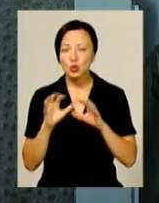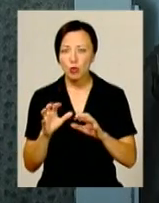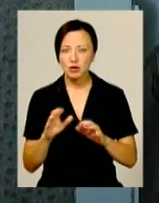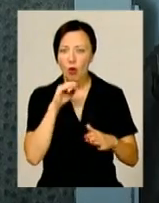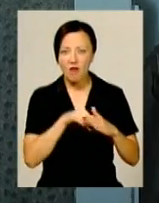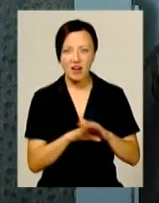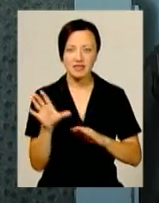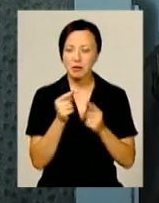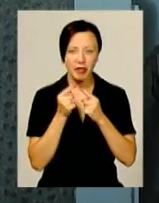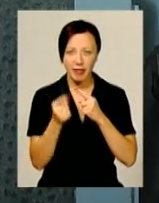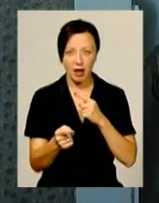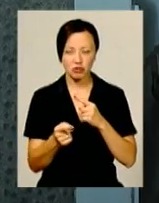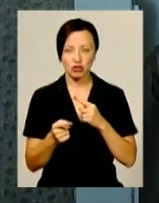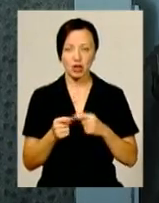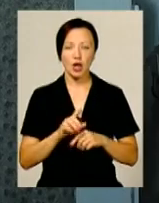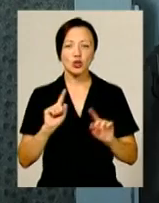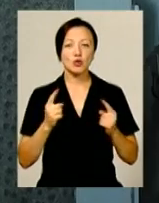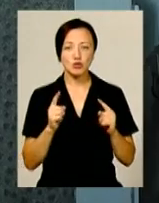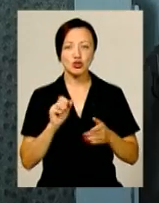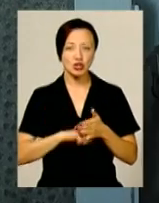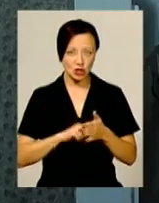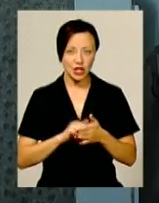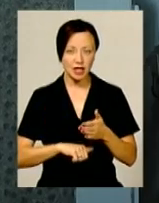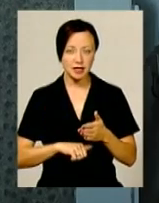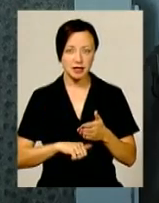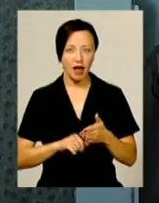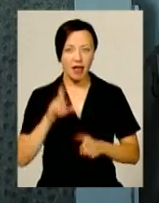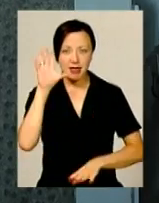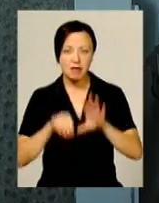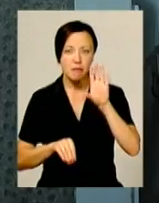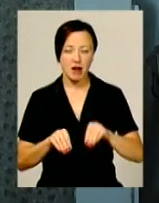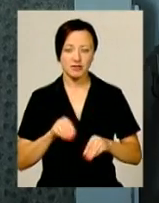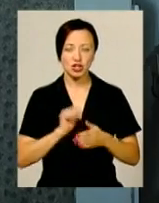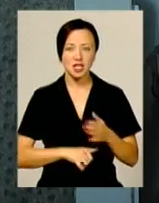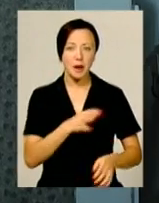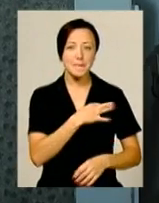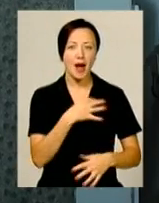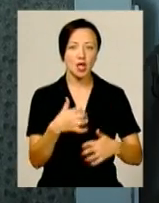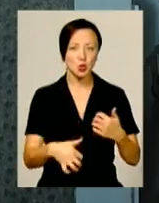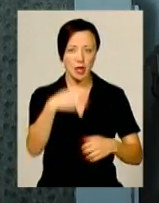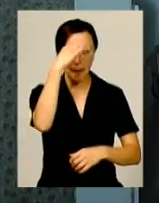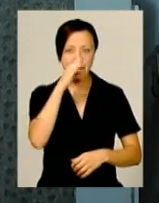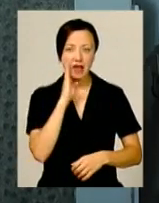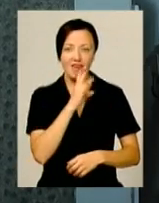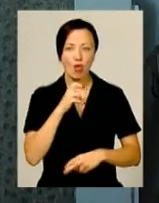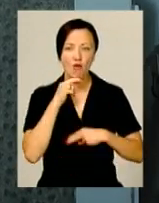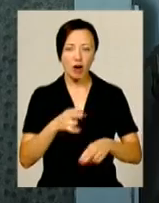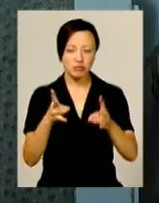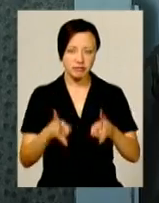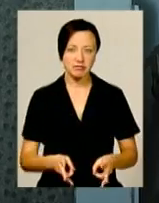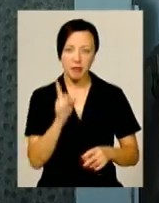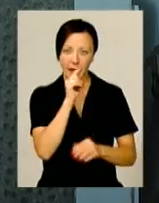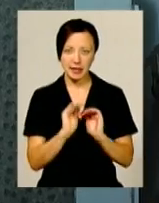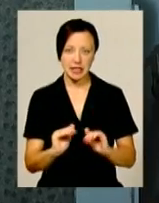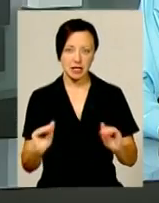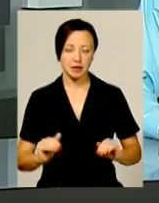все якомога подальше. Тому що через недбальство, через байдужесть батьків, через їхню неувагу стрідають їхні маленькі